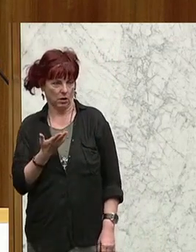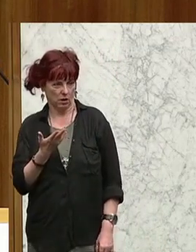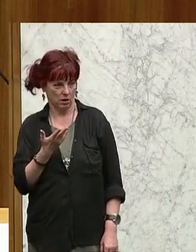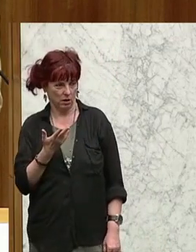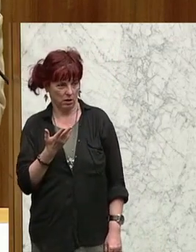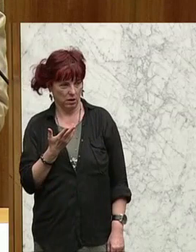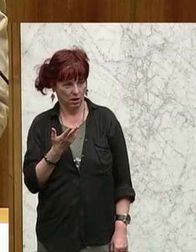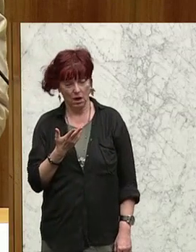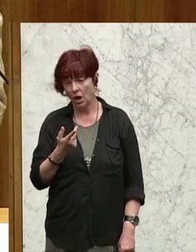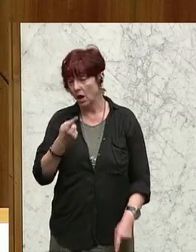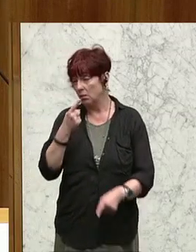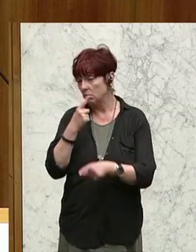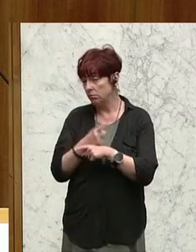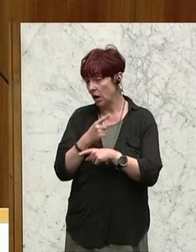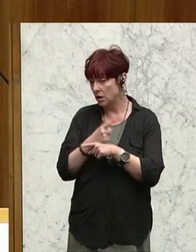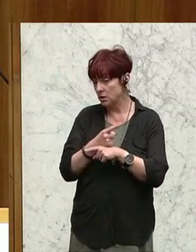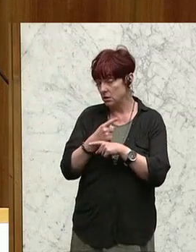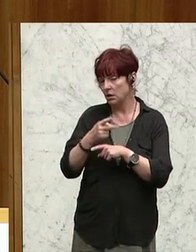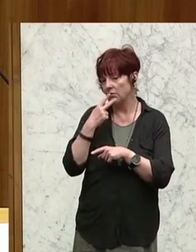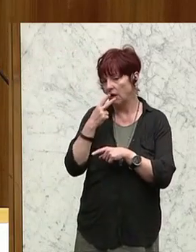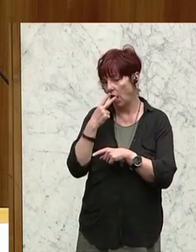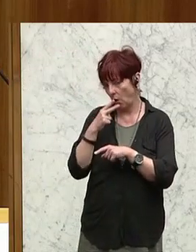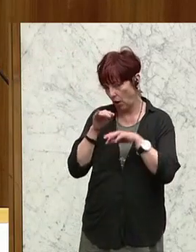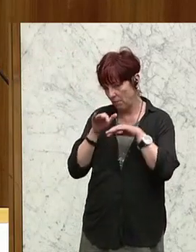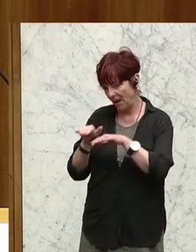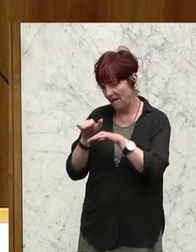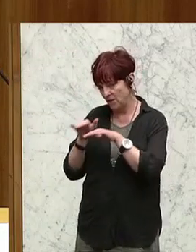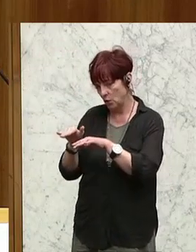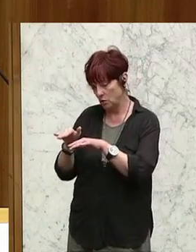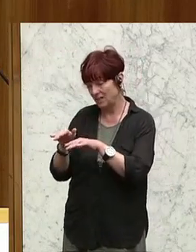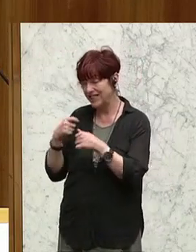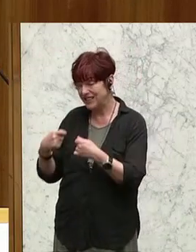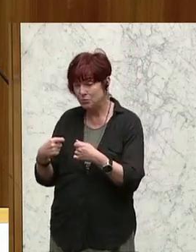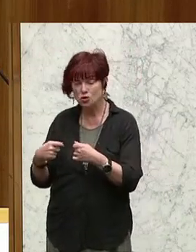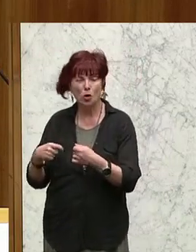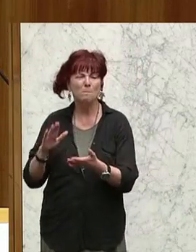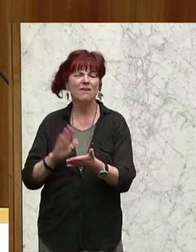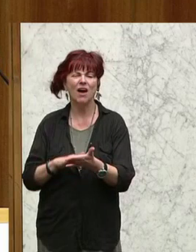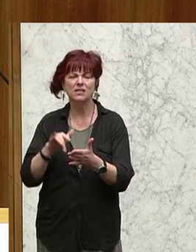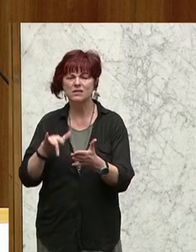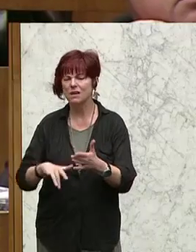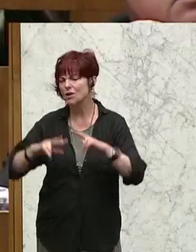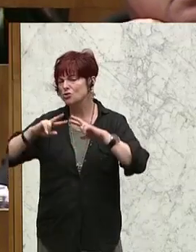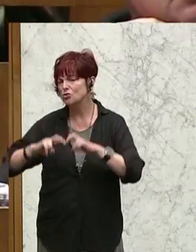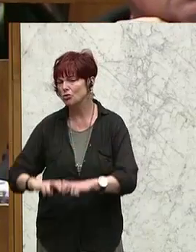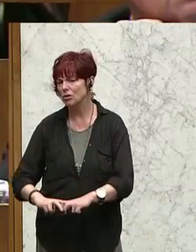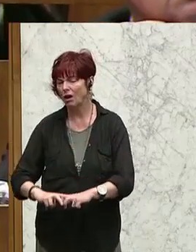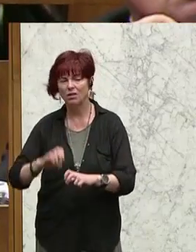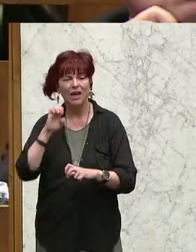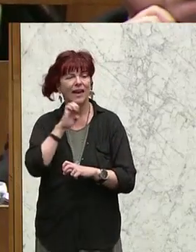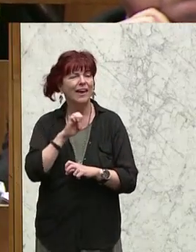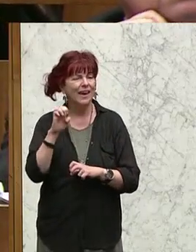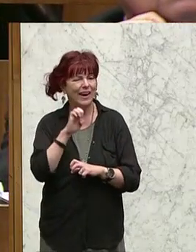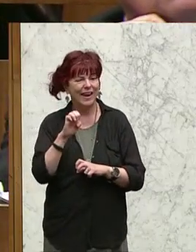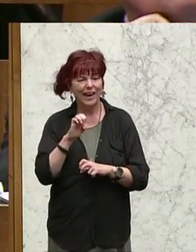beeinflussen gesundheitlich. Es gibt Studien, dass das natürlich nicht der Fall ist. In keinster Weise. Das heißt, E-Zigaretten, ob mit und ohne